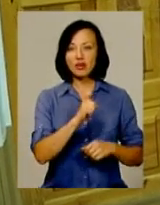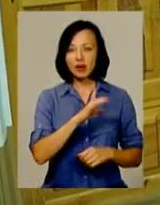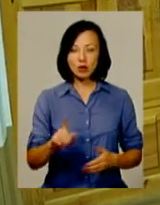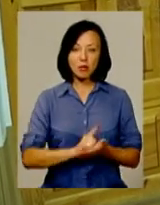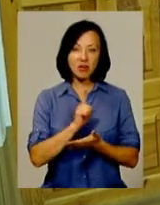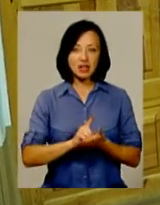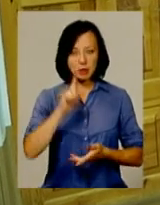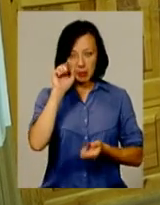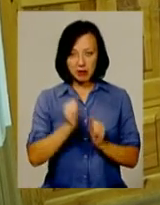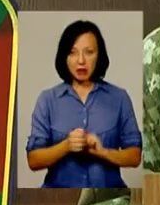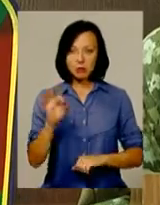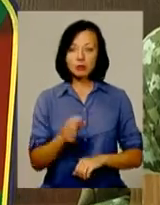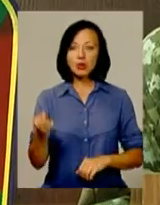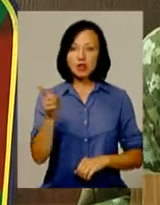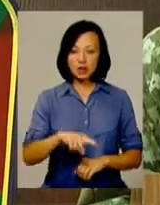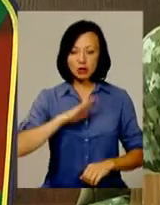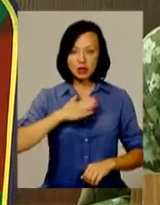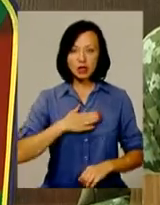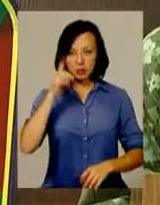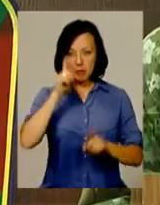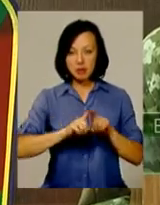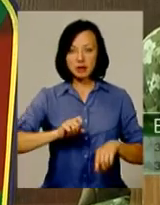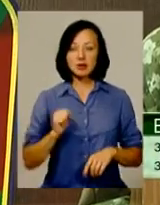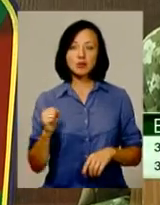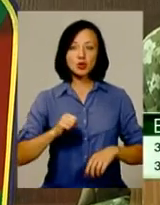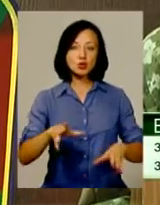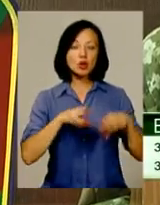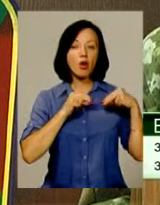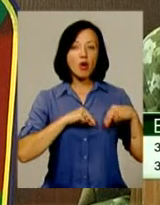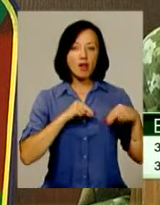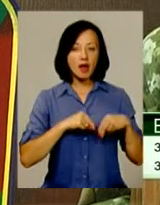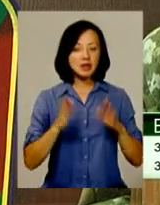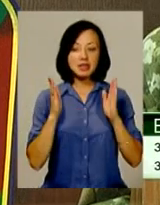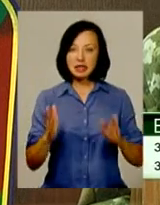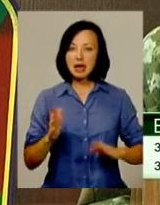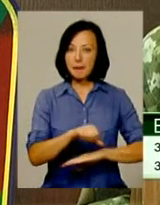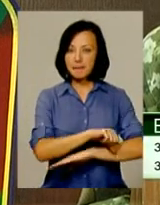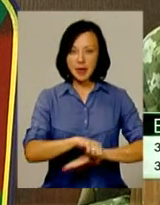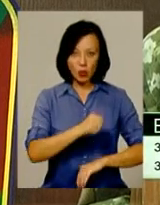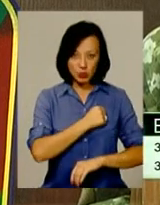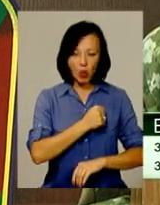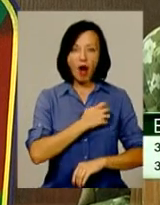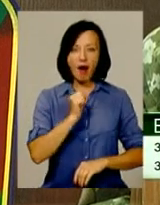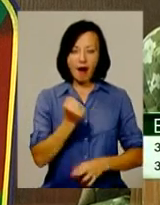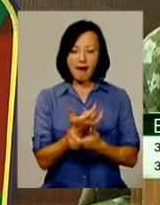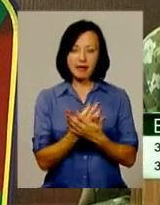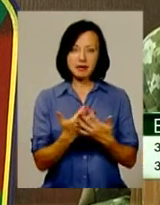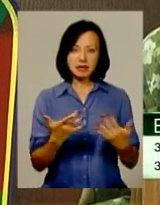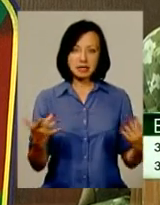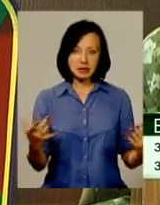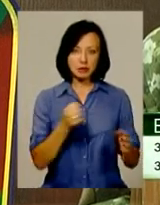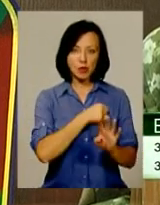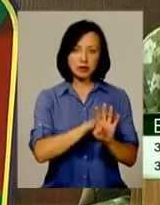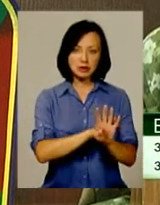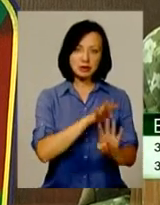що наші побратими, наші друзі, наші колеги, не тільки прикордонники, а військовослужбовці і Збройних сил,